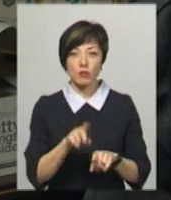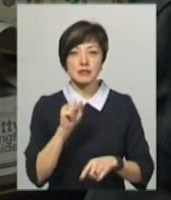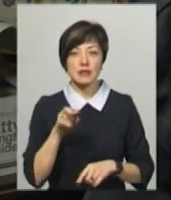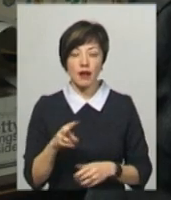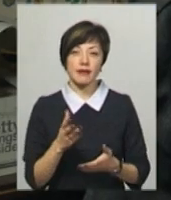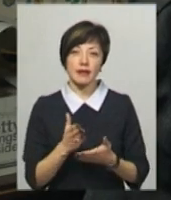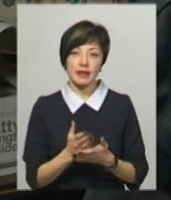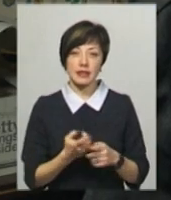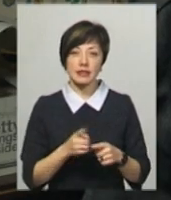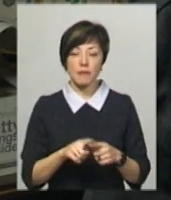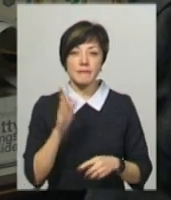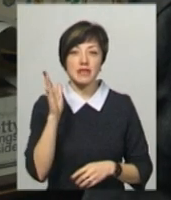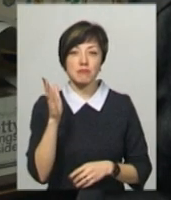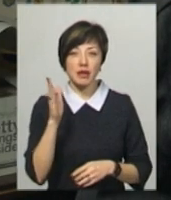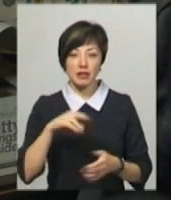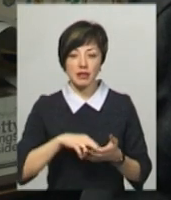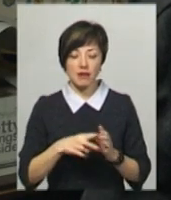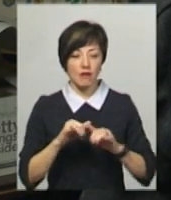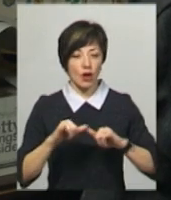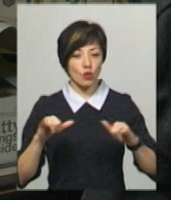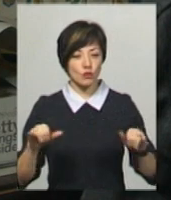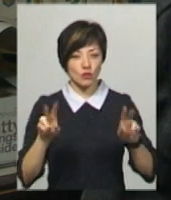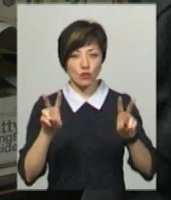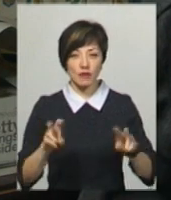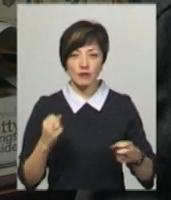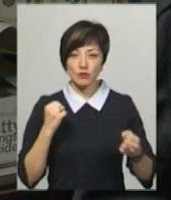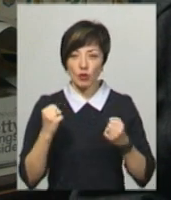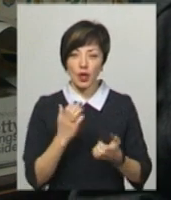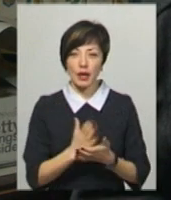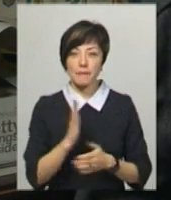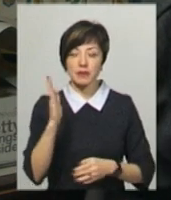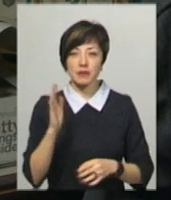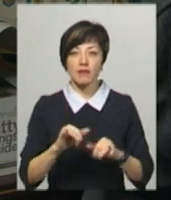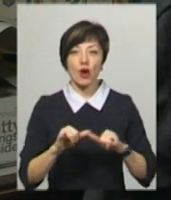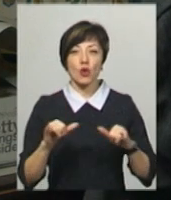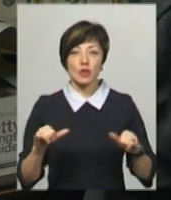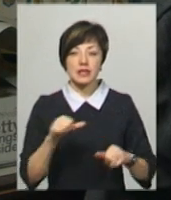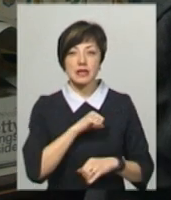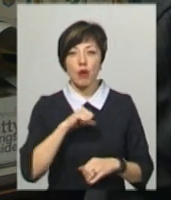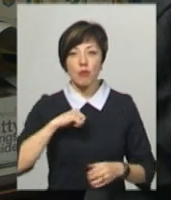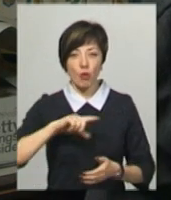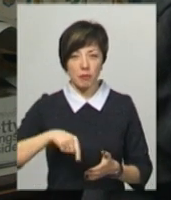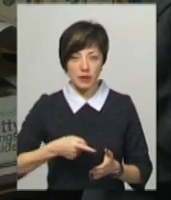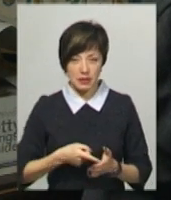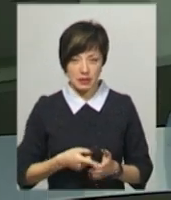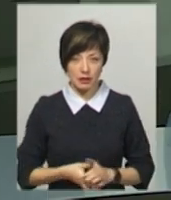є, це є перспектива як розвитку видів спорту, та є перспектива розвитку самого міста.